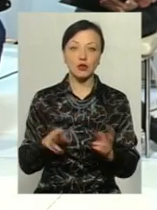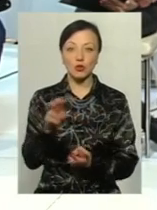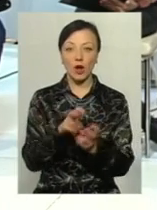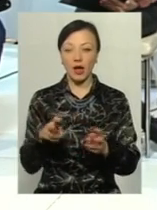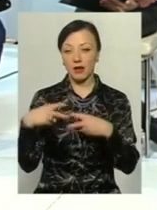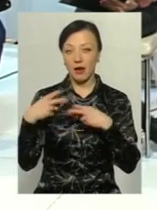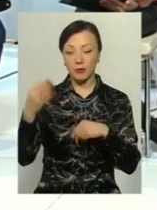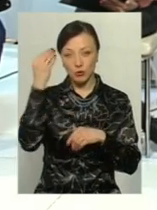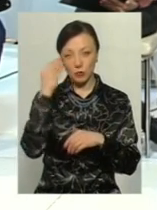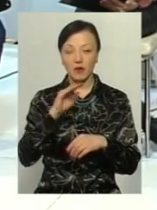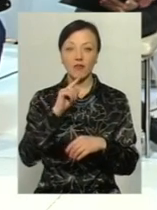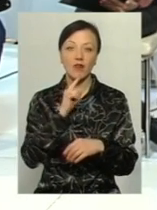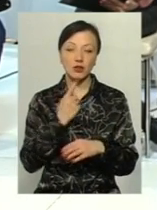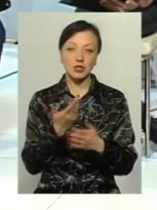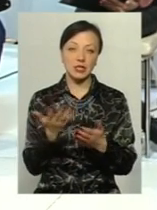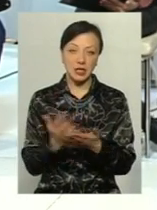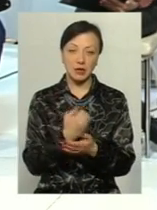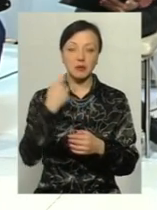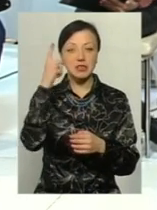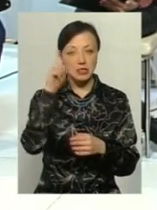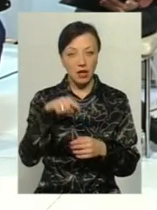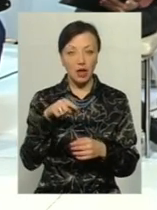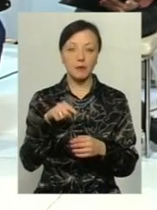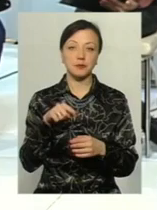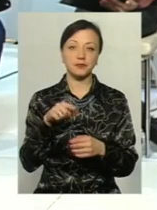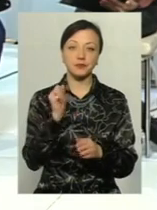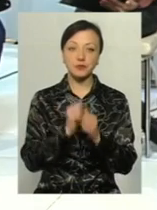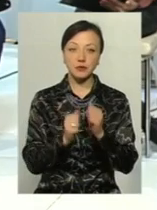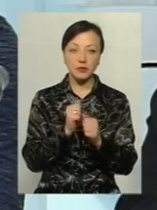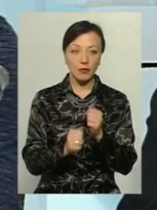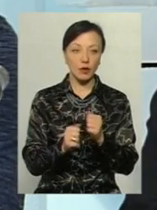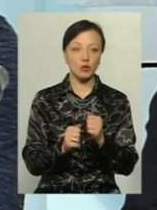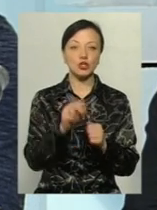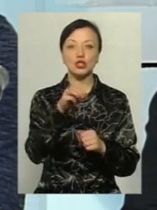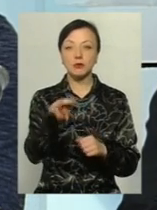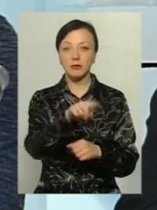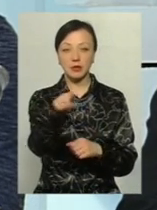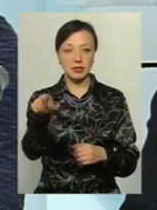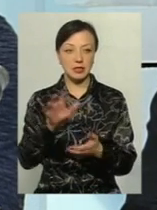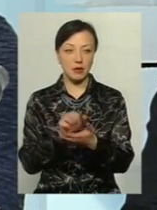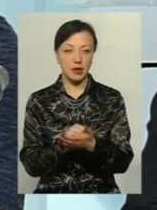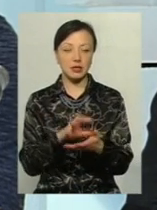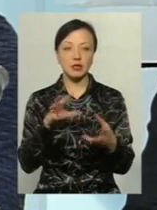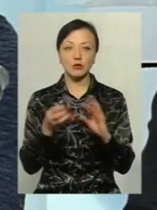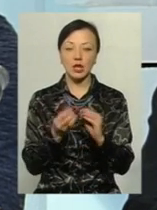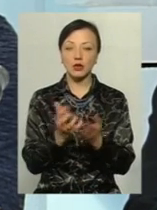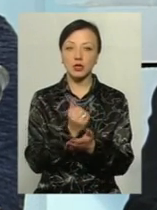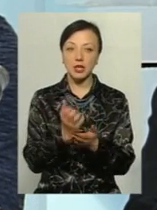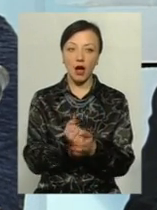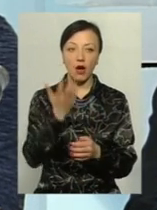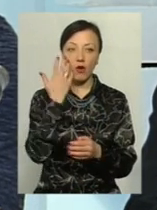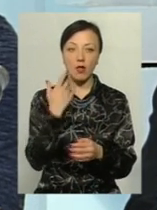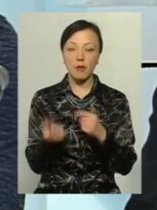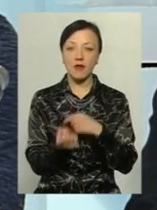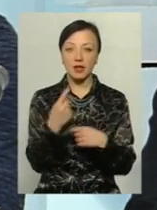думці, важко знайти. Ми знаємо, практично кожен чим займається, які в нього результати досягнення. А коли